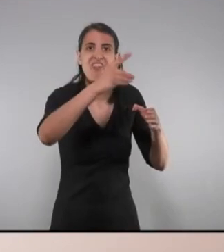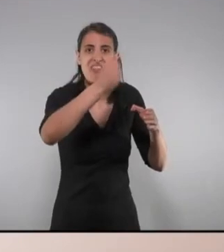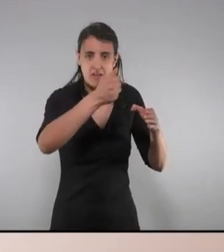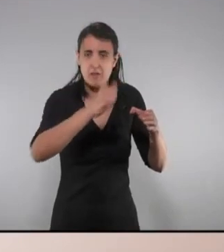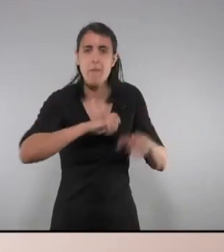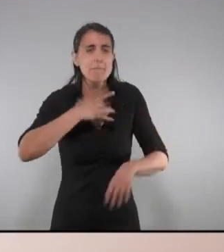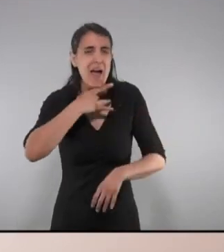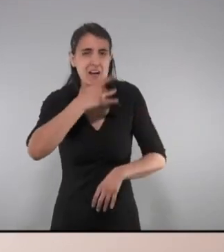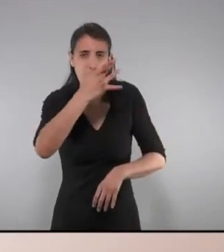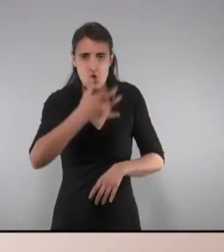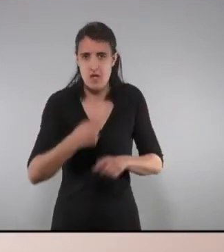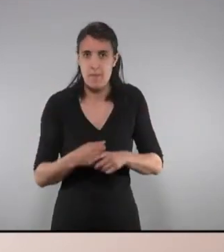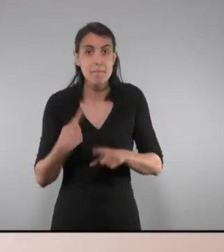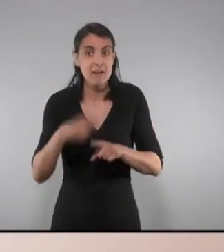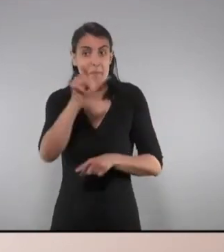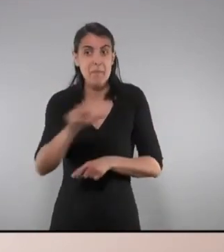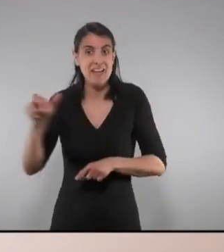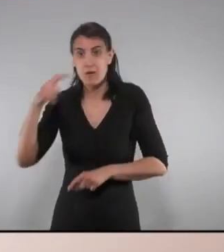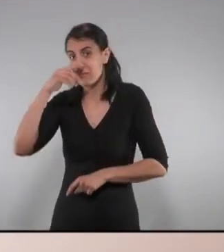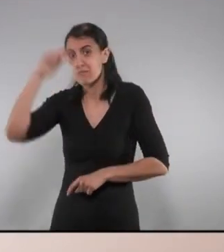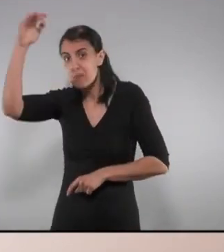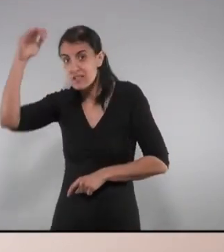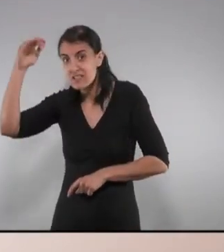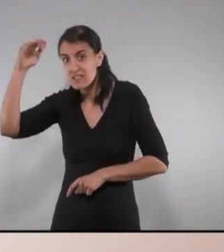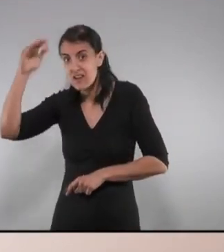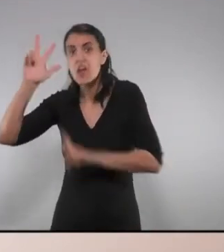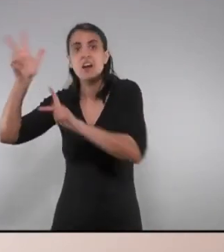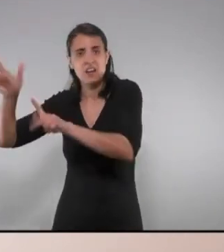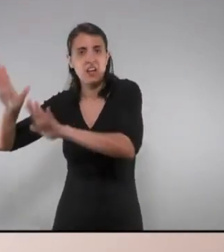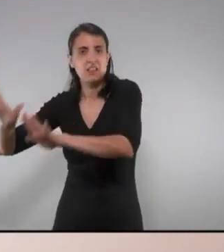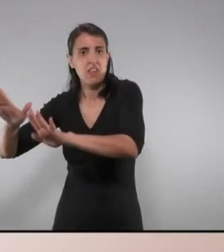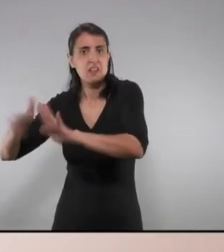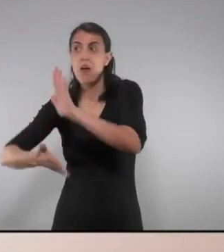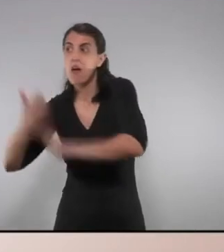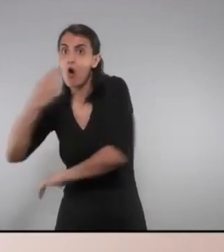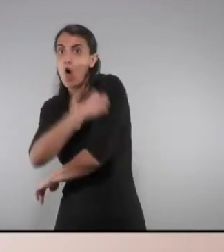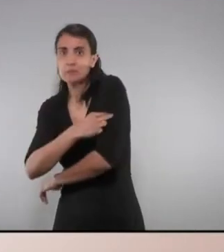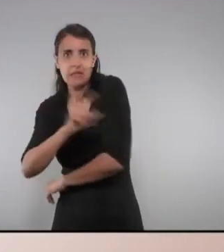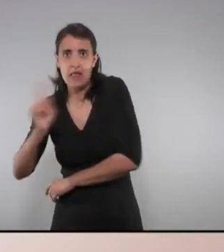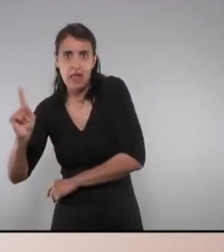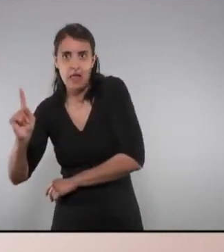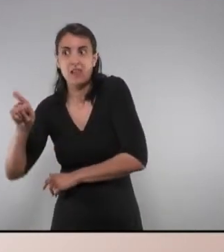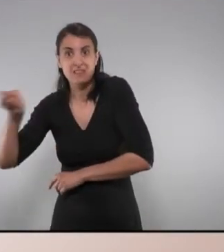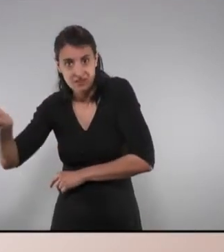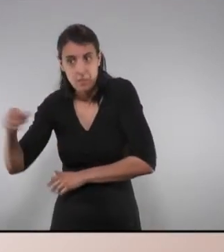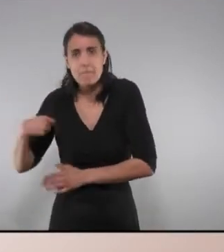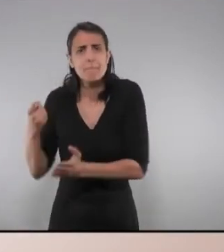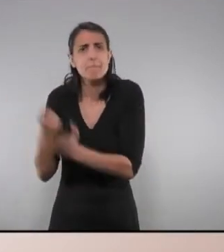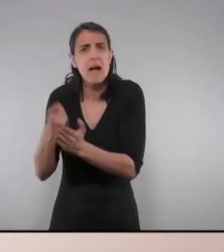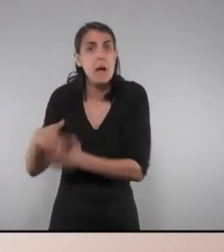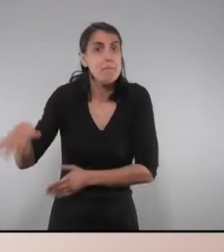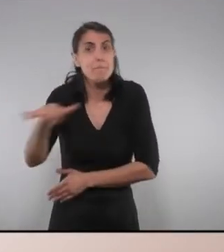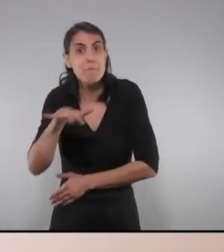després de la salvatjada de decidir que els ancians no fossin hospitalitzats, sinó que es mantinguessin a les residències, a sobre paguessin per unes places que